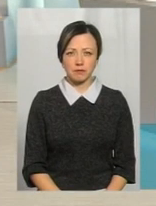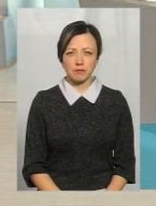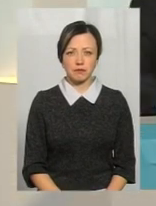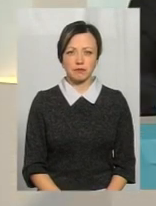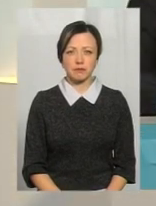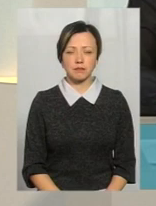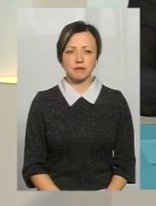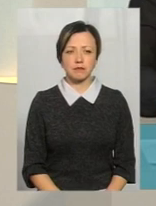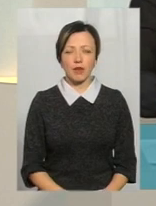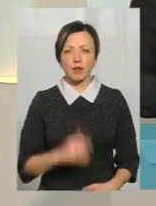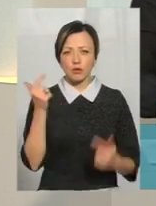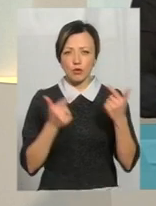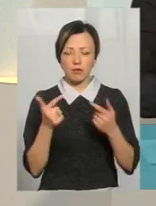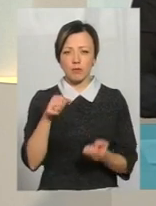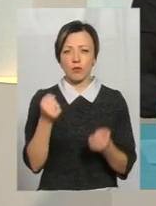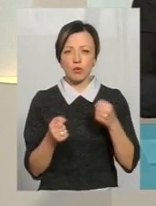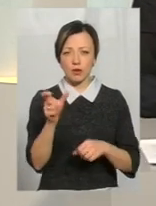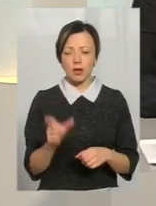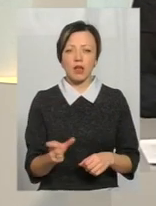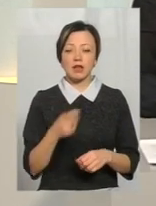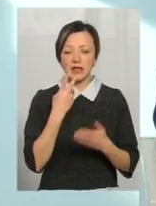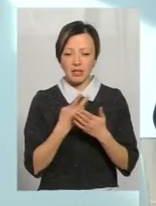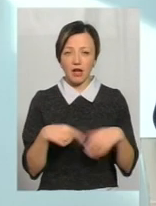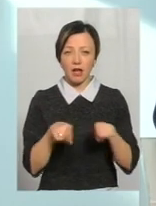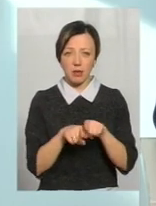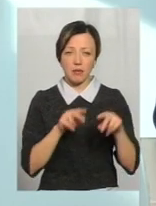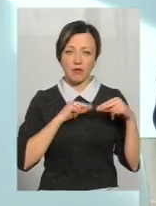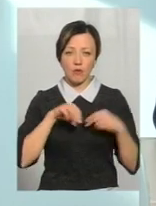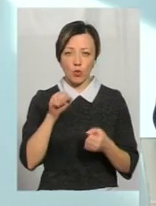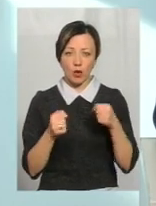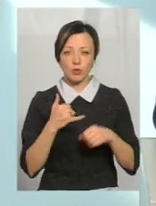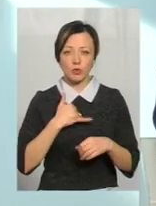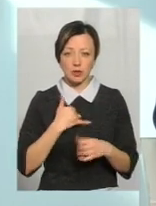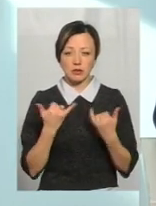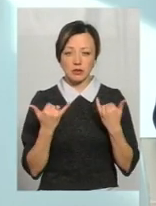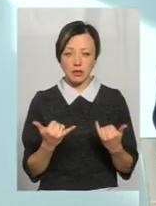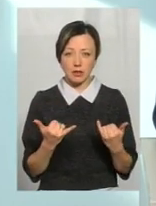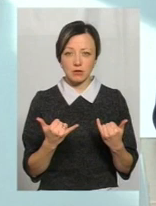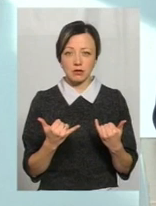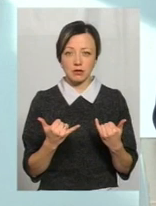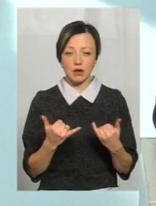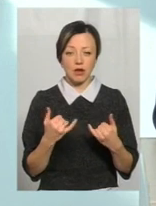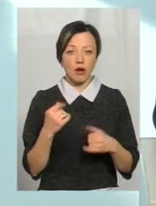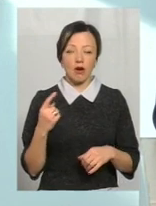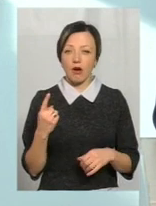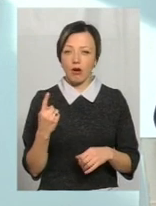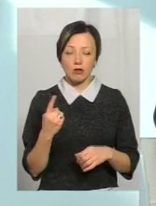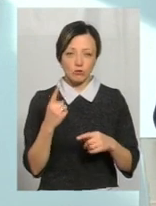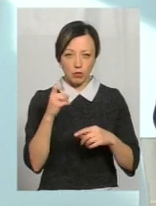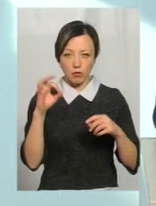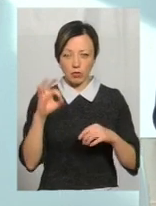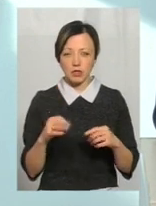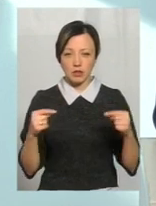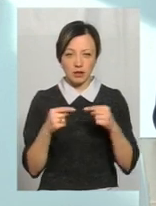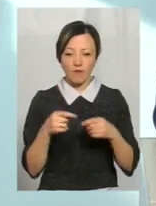Добре, ми почули ваше З такими водіями, як практика показує, з такими водіями в нас йде однозначне рішення. Даний водій в